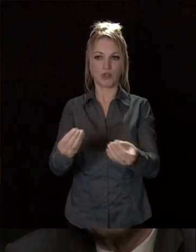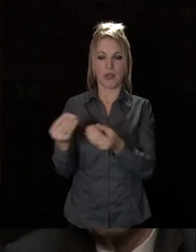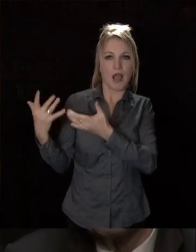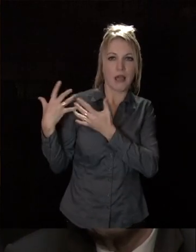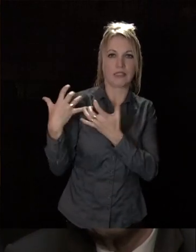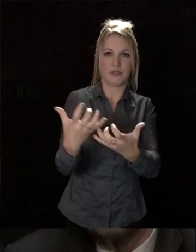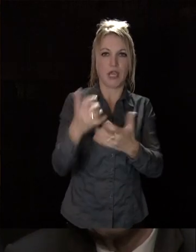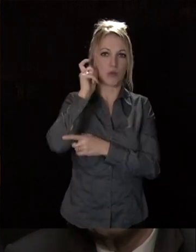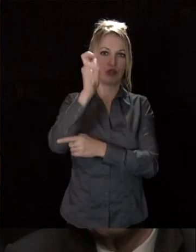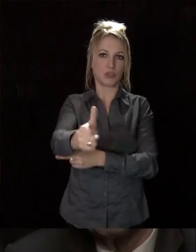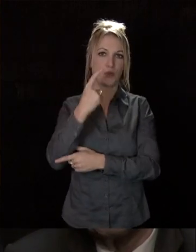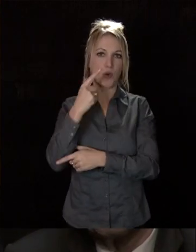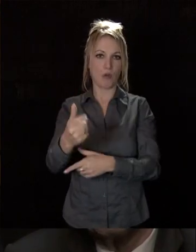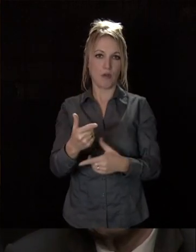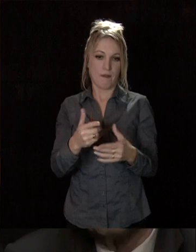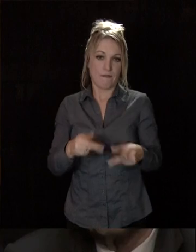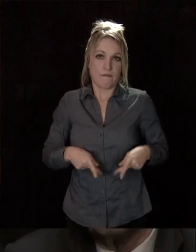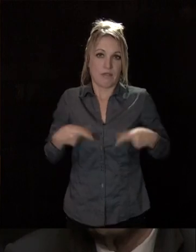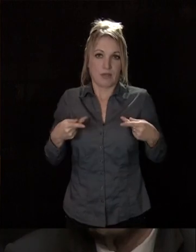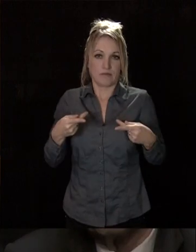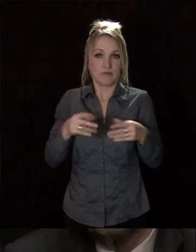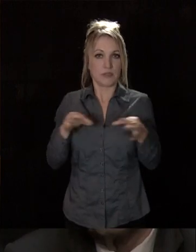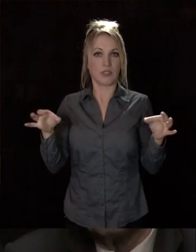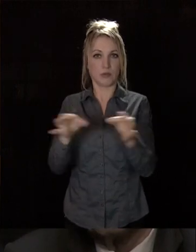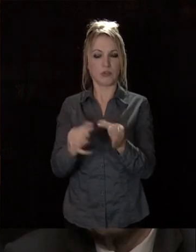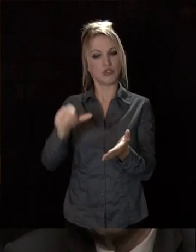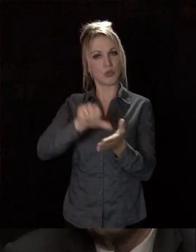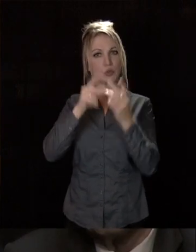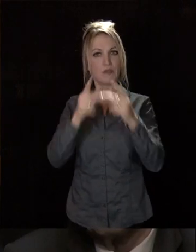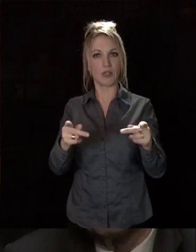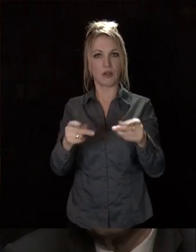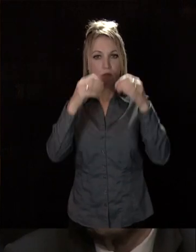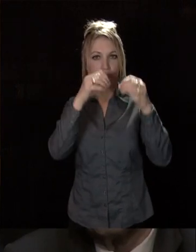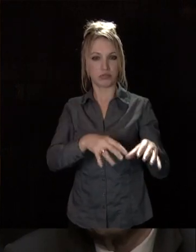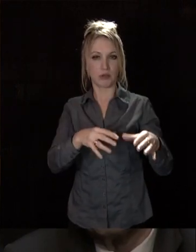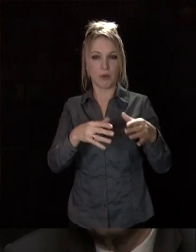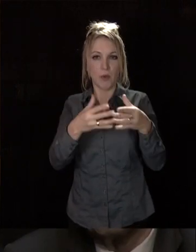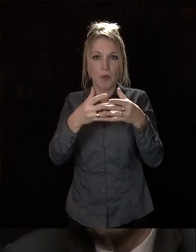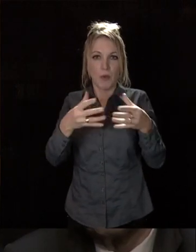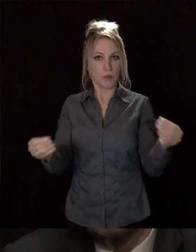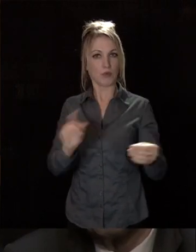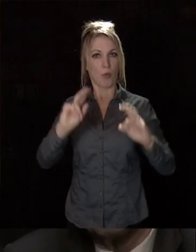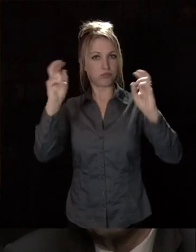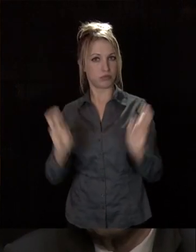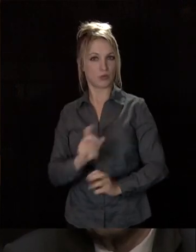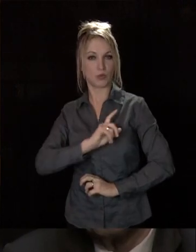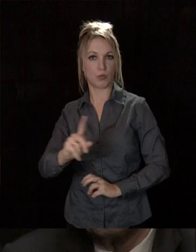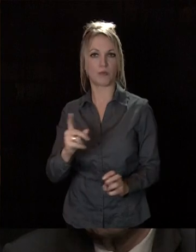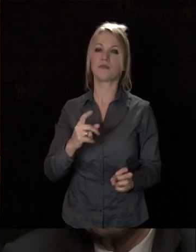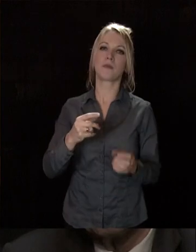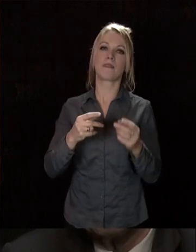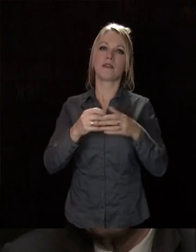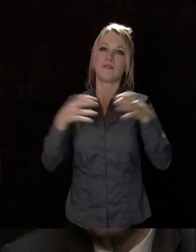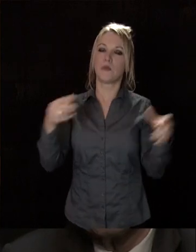et de cohésion de notre bassin de vie. Notre centre-ville ne se vide pas et en plaçant le développement de Dijon